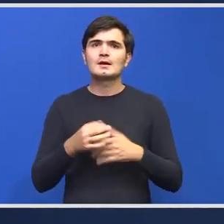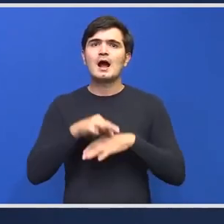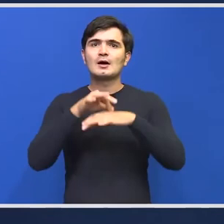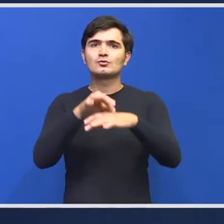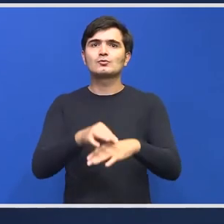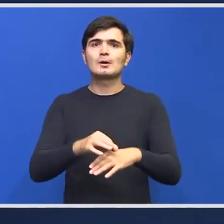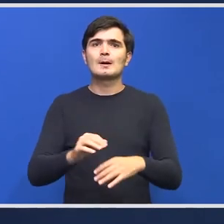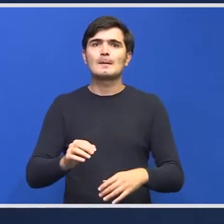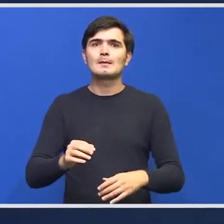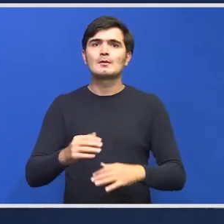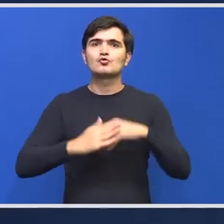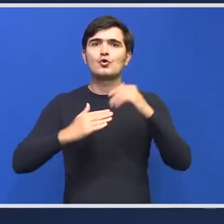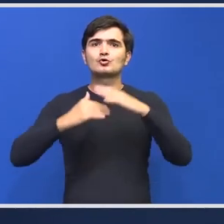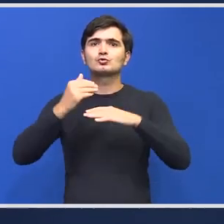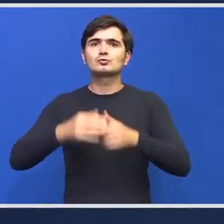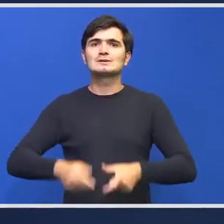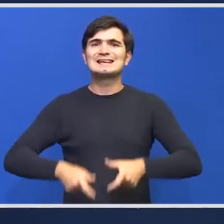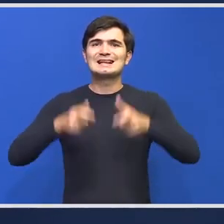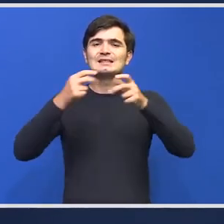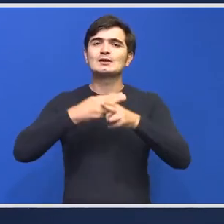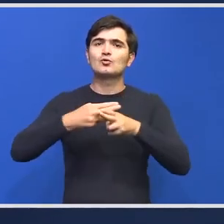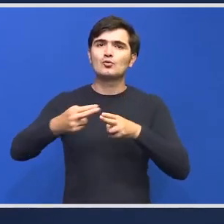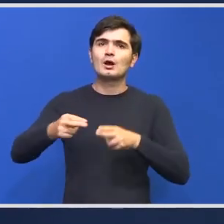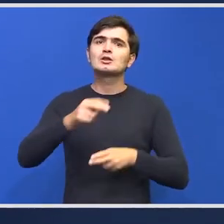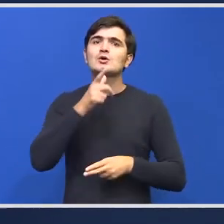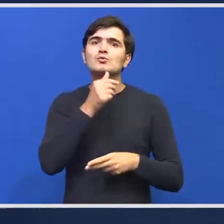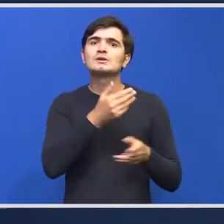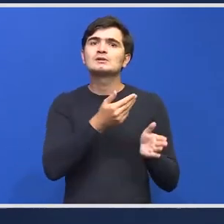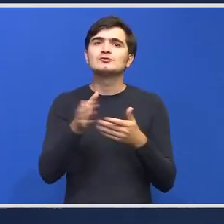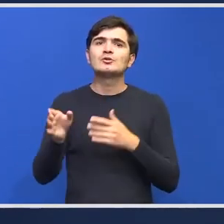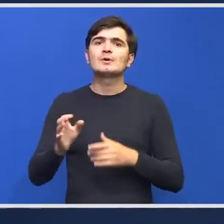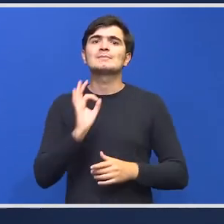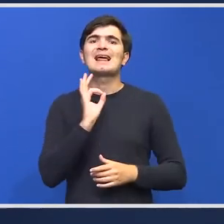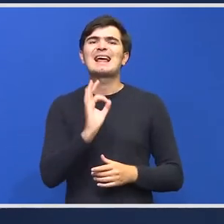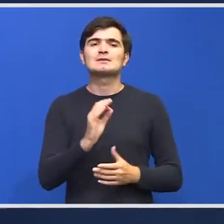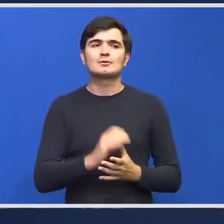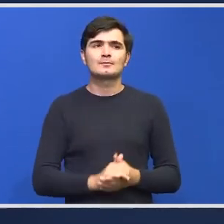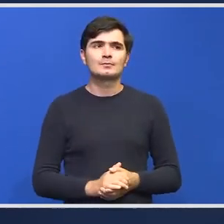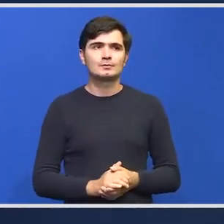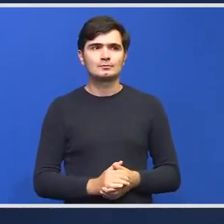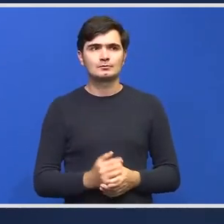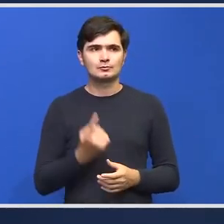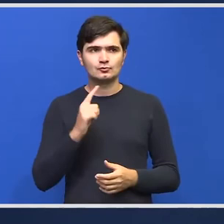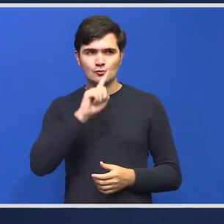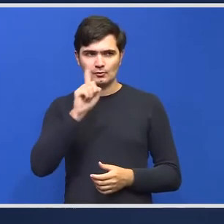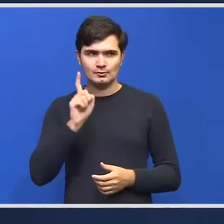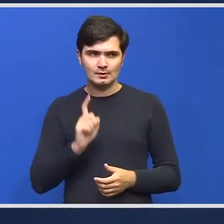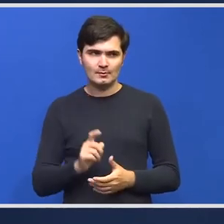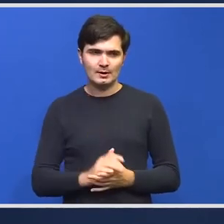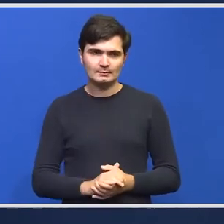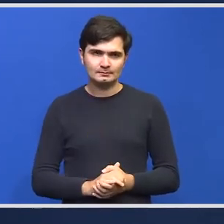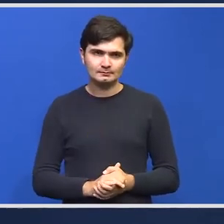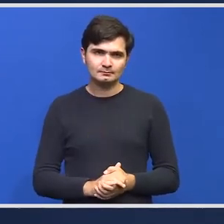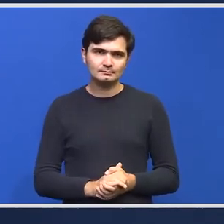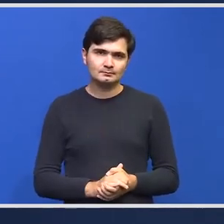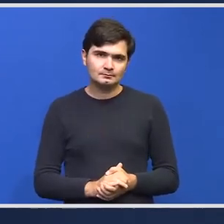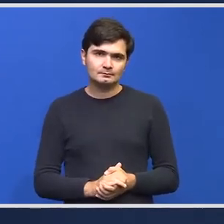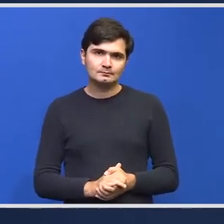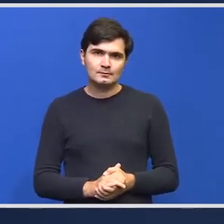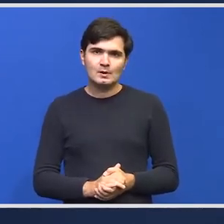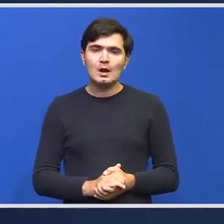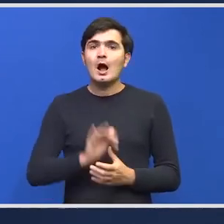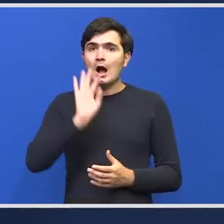în care se va putea începe de la zero și dacă mai permiteți o întrebare vă rog există